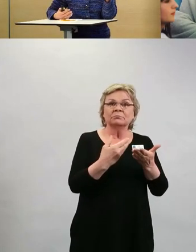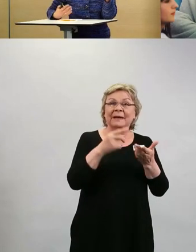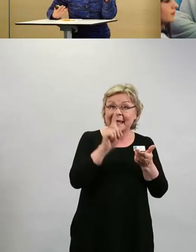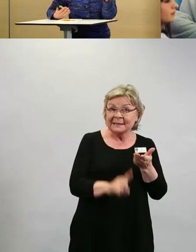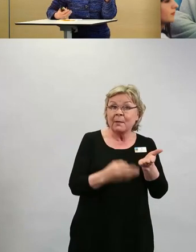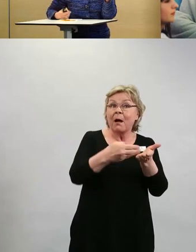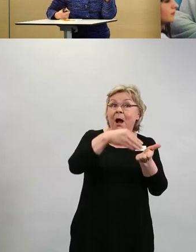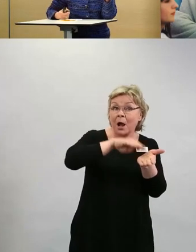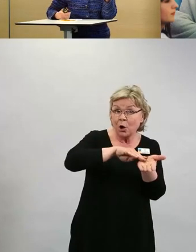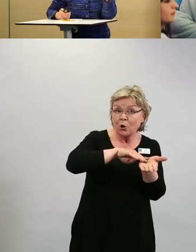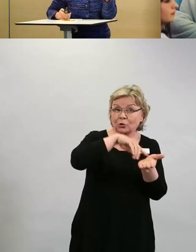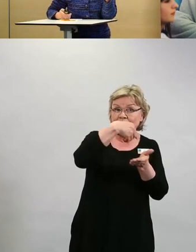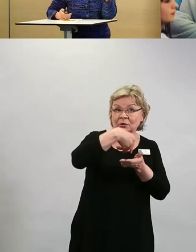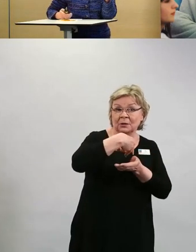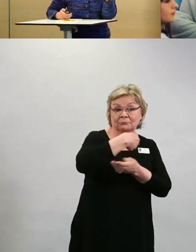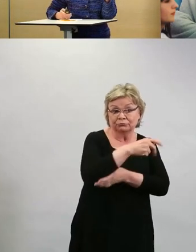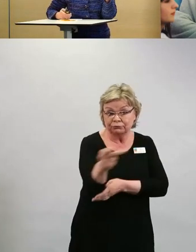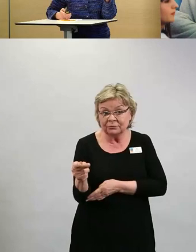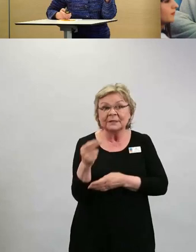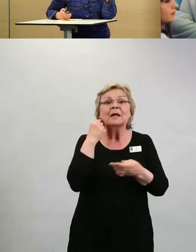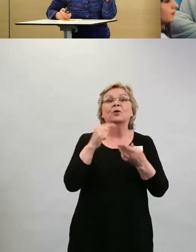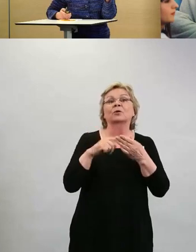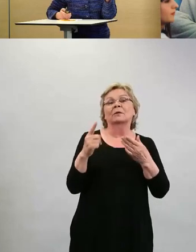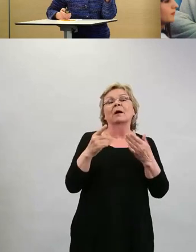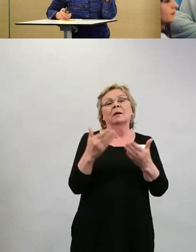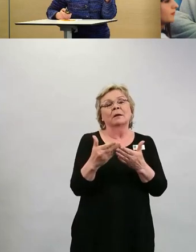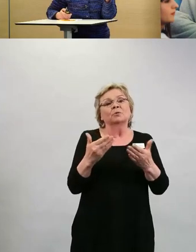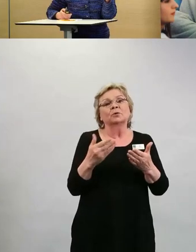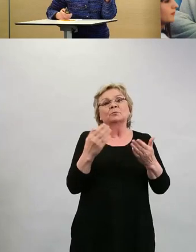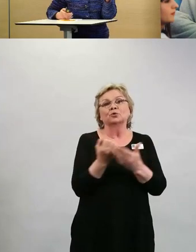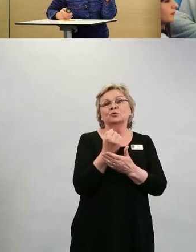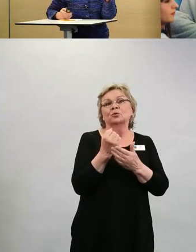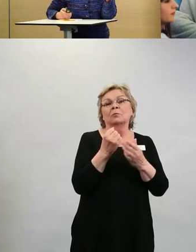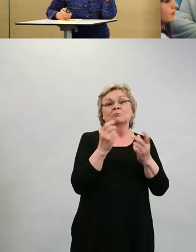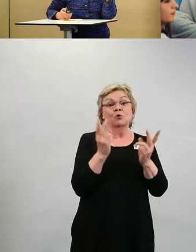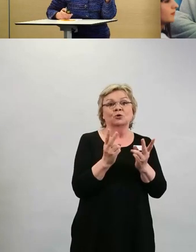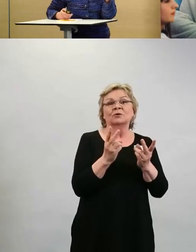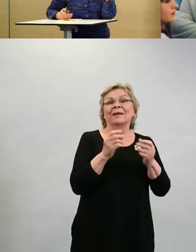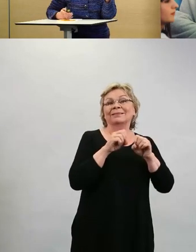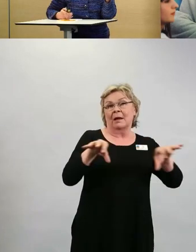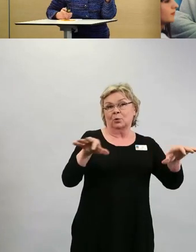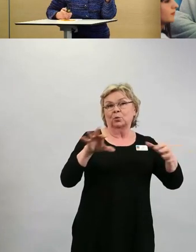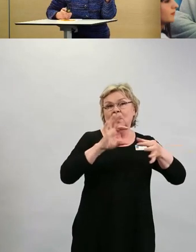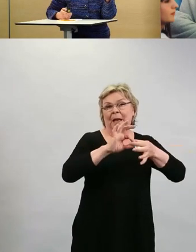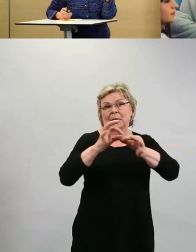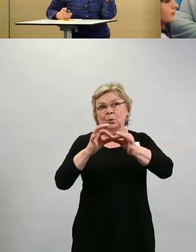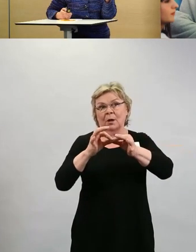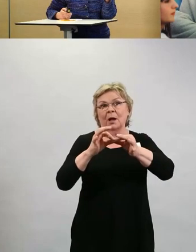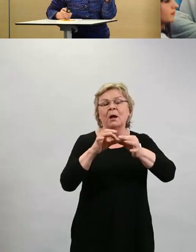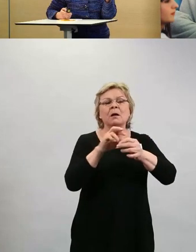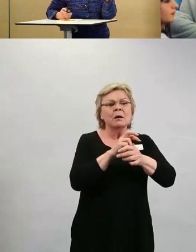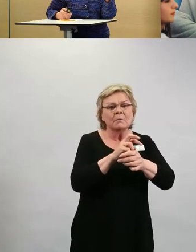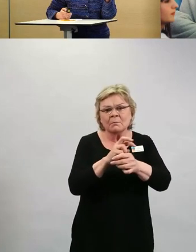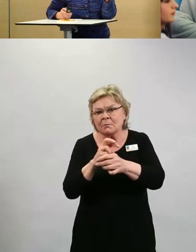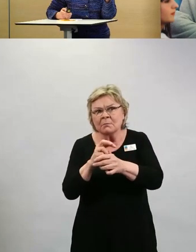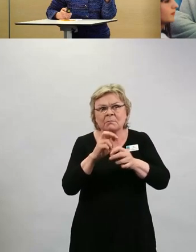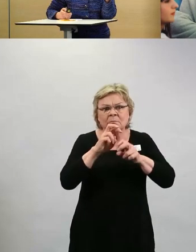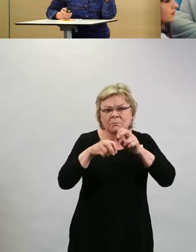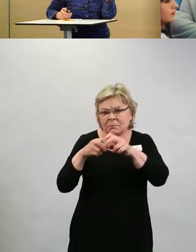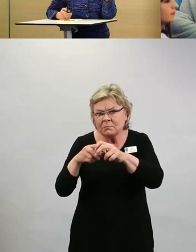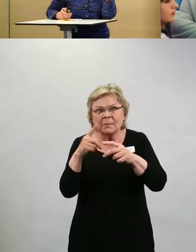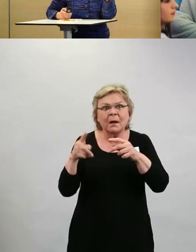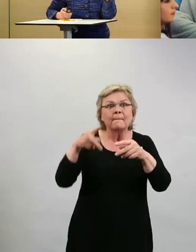kattavuuteen ja tällä tavalla näitä tartuntaketjuja pystyttäisiin sillä kontrolloimaan tai jopa